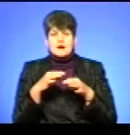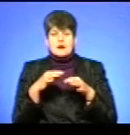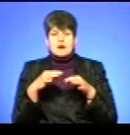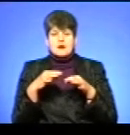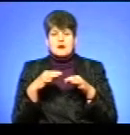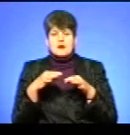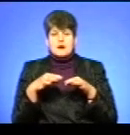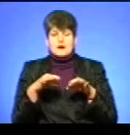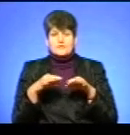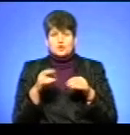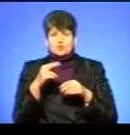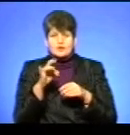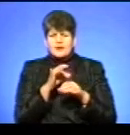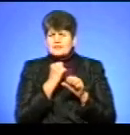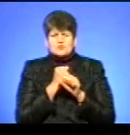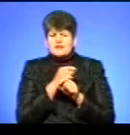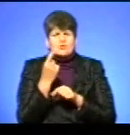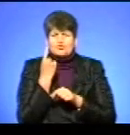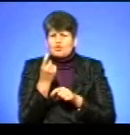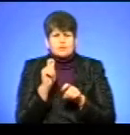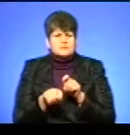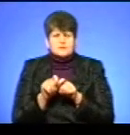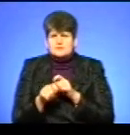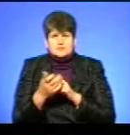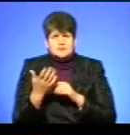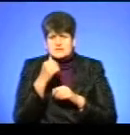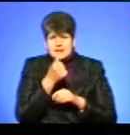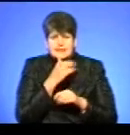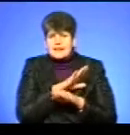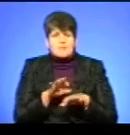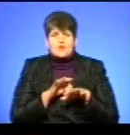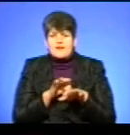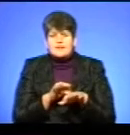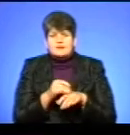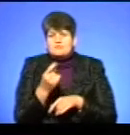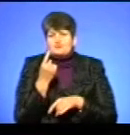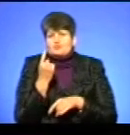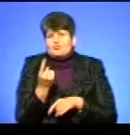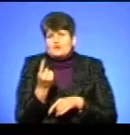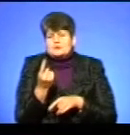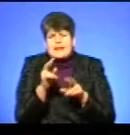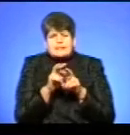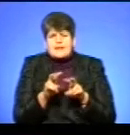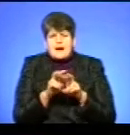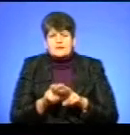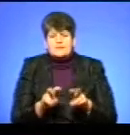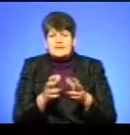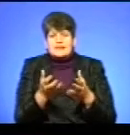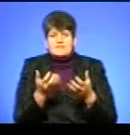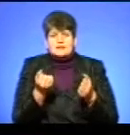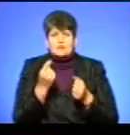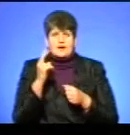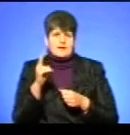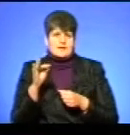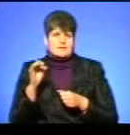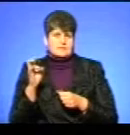за останній рік не зробила ні одного лабораторного дослідження, не провела ні одного якоїсь такої аналізу, не взяла ні одного керна.